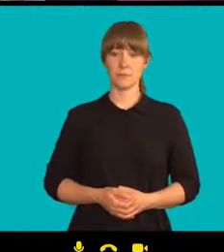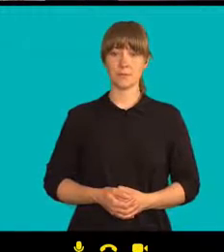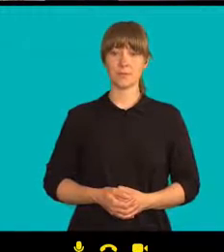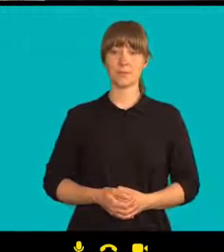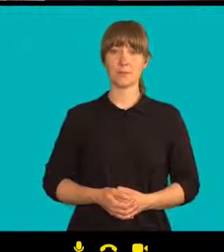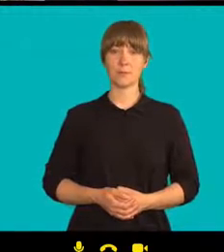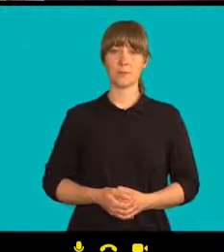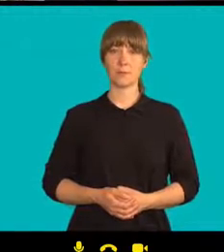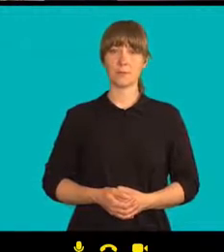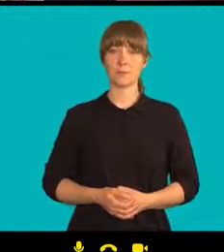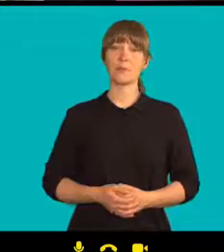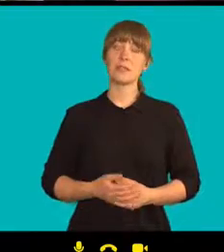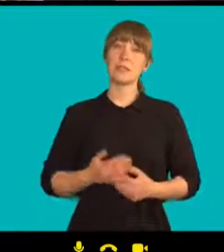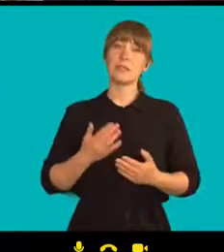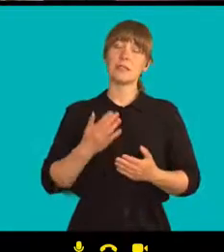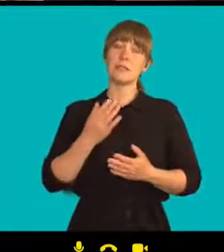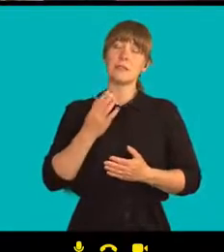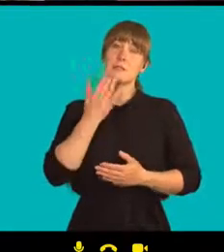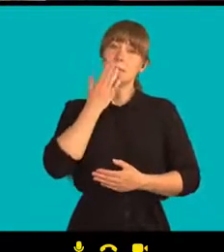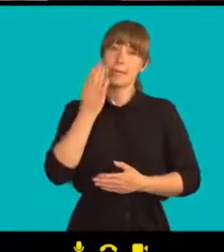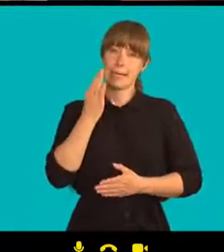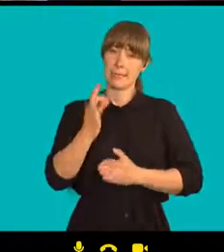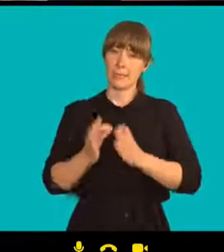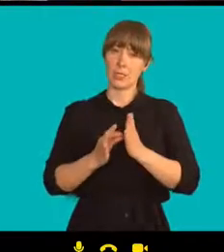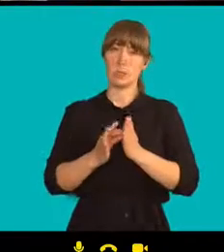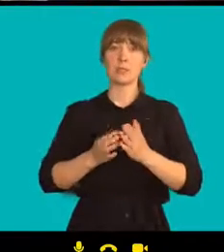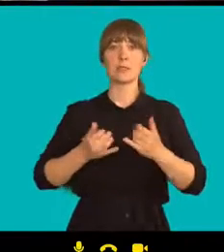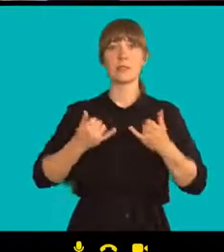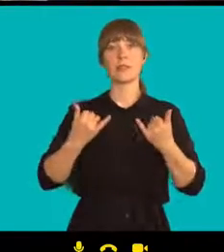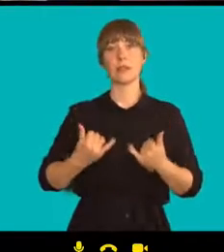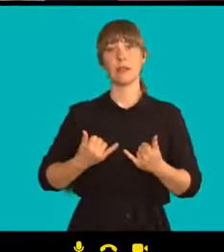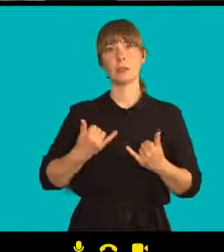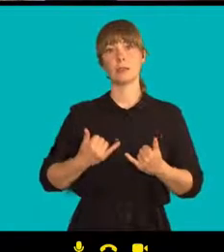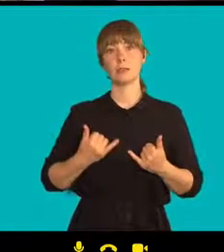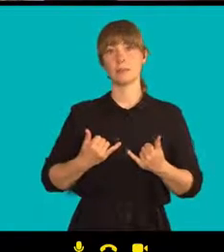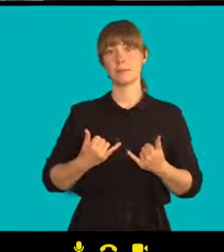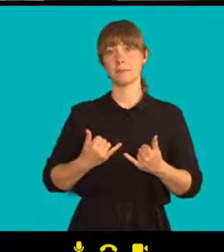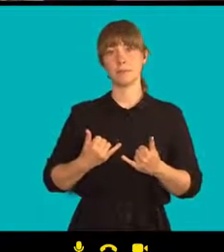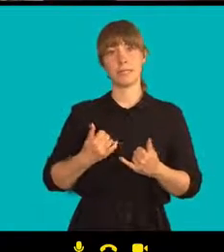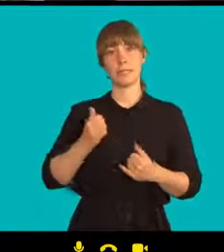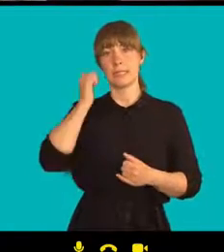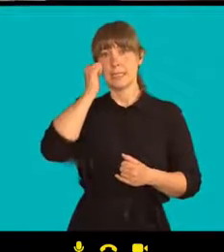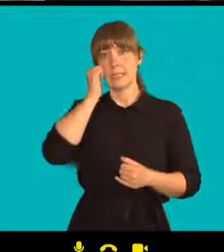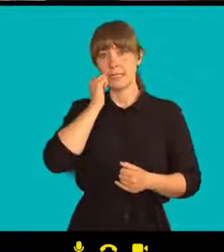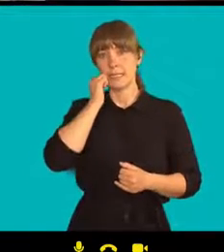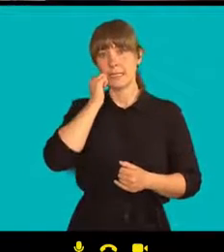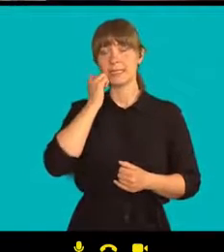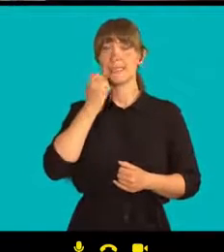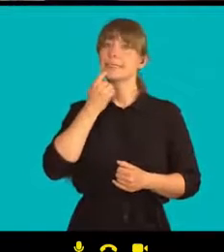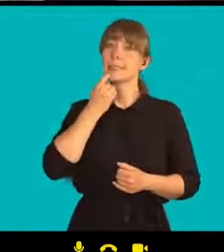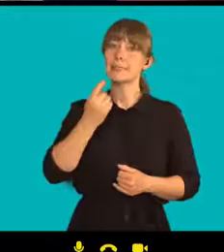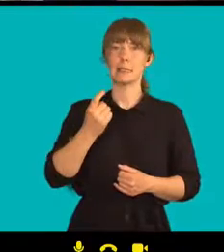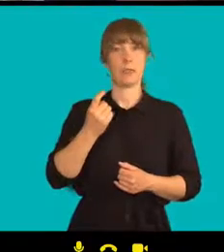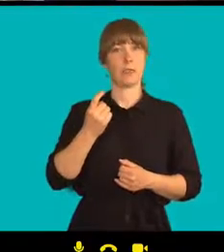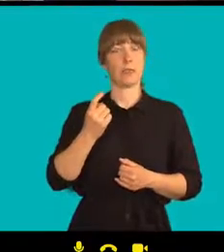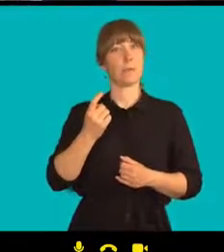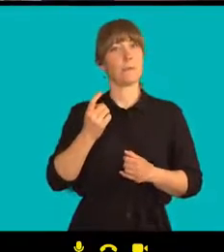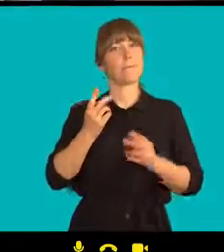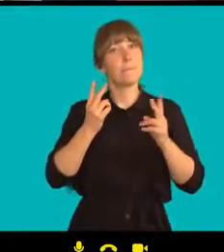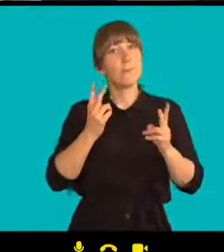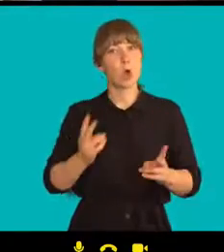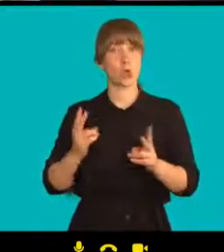dnes v Bělorusku lidé bojí za své právo si vybrat, za své právo volby.